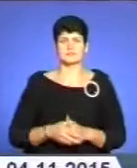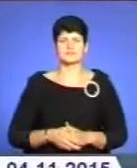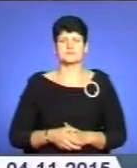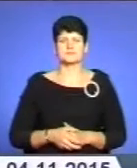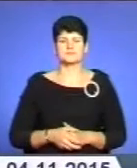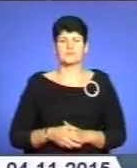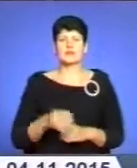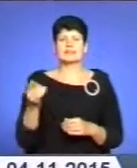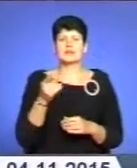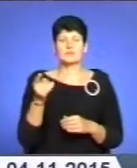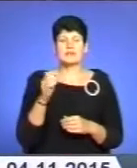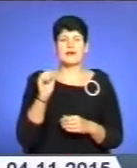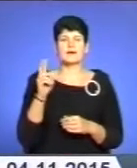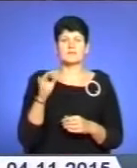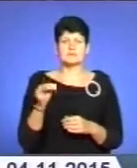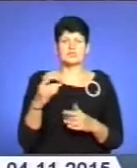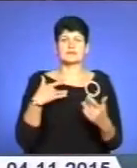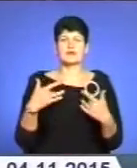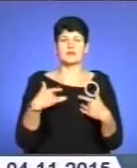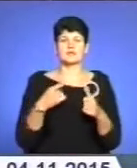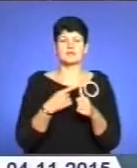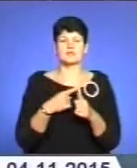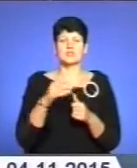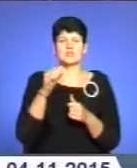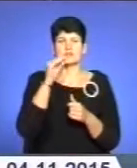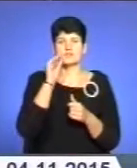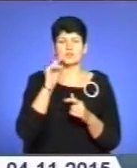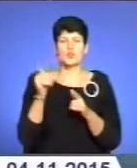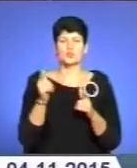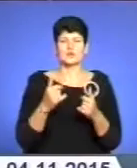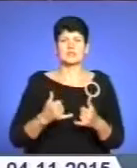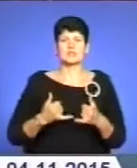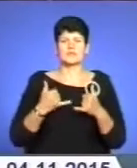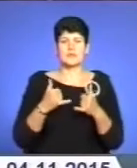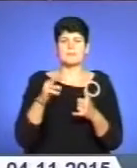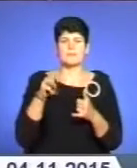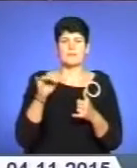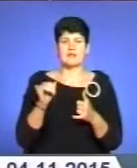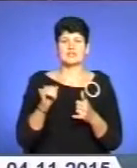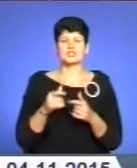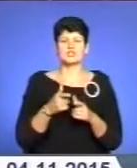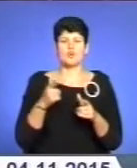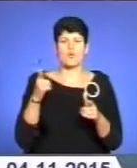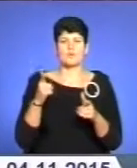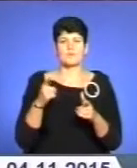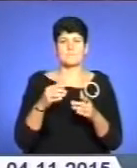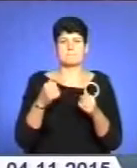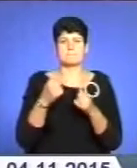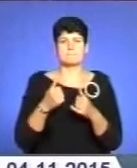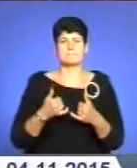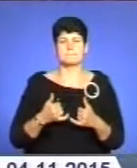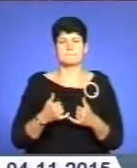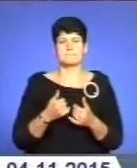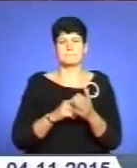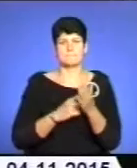Тернопільський академічний драматичний театр ім. Тараса Шевченка готує для шанувальників Мальпомени чергову прем'єру, розповідає Оксана Павлишин.